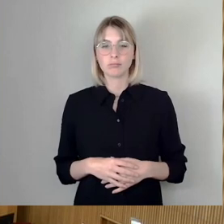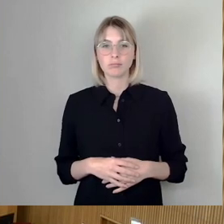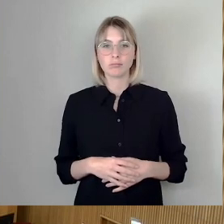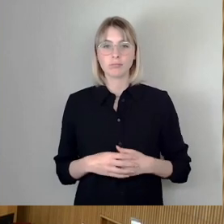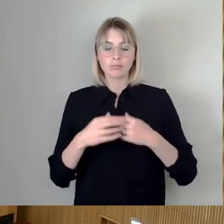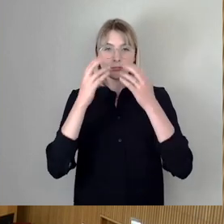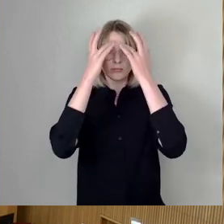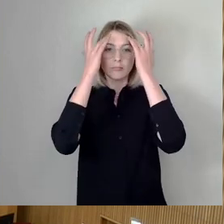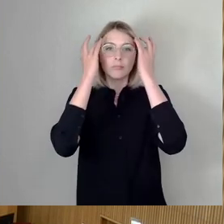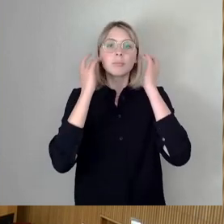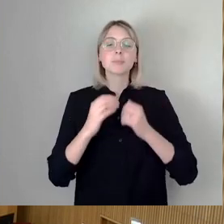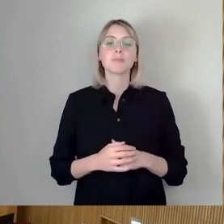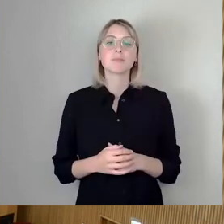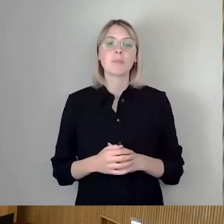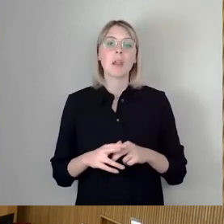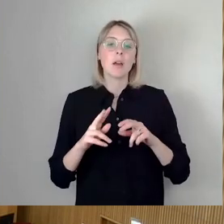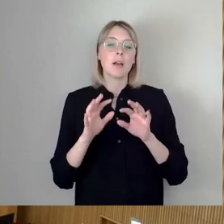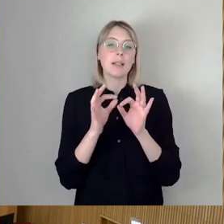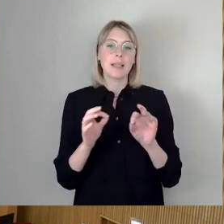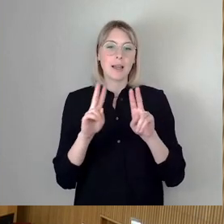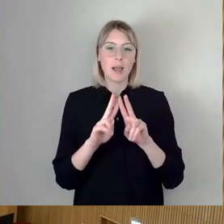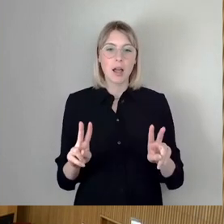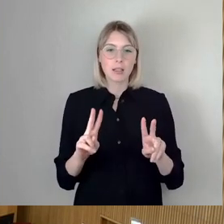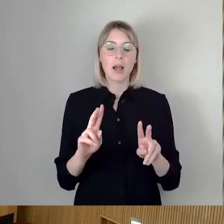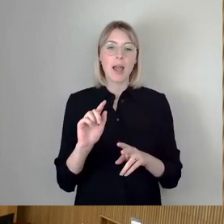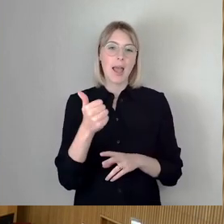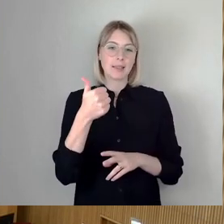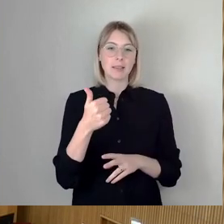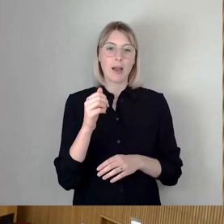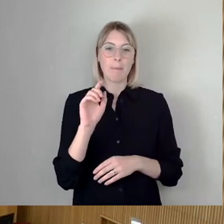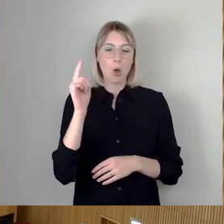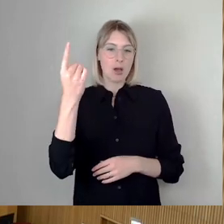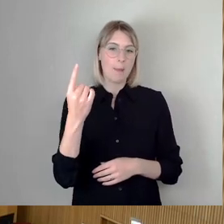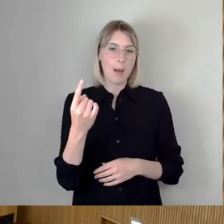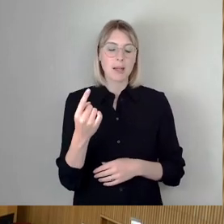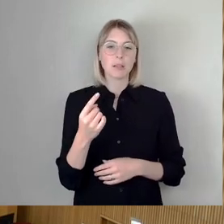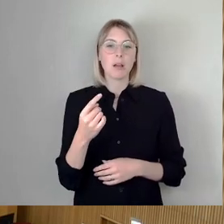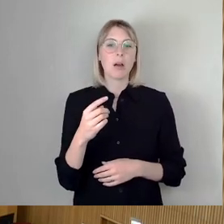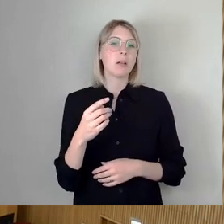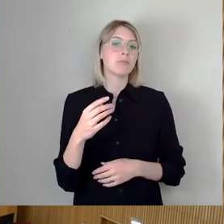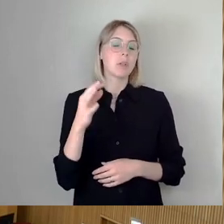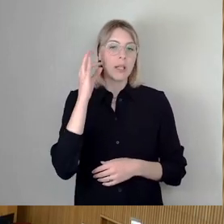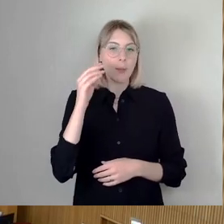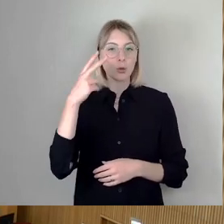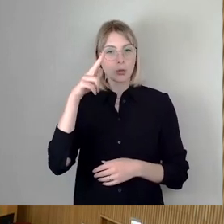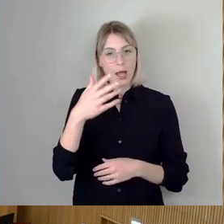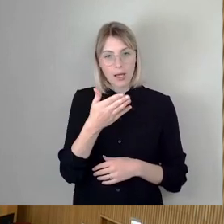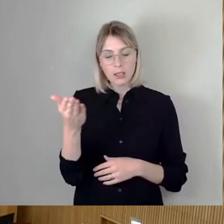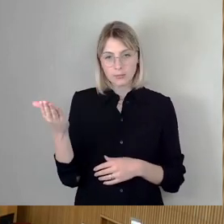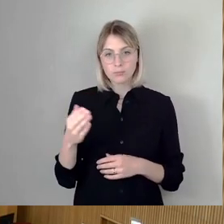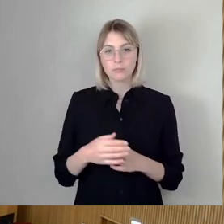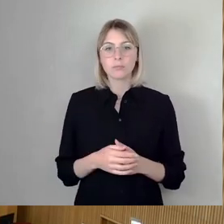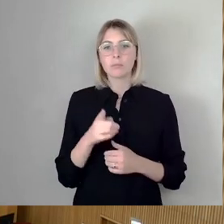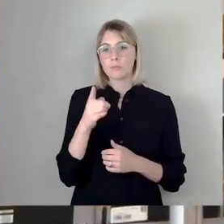Sehr geehrter Herr Staatsbürgermeister, meine sehr geehrten Damen und Herren, Frau Sturm hat heute schon in einer ihrer Reden darauf hingewiesen, dass es ja aktuell